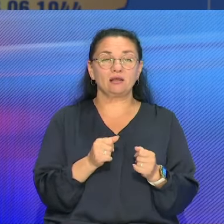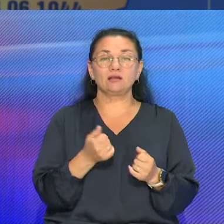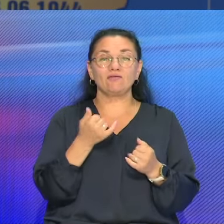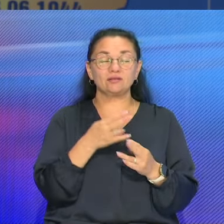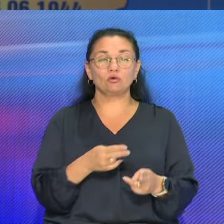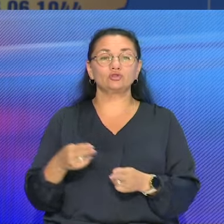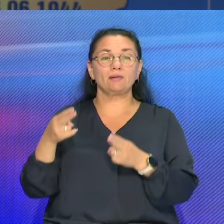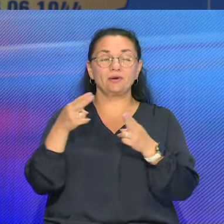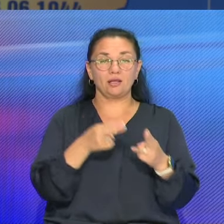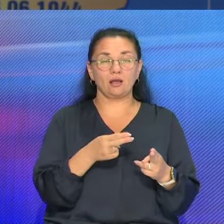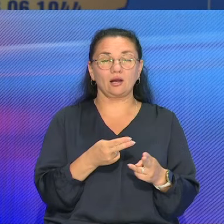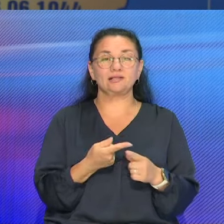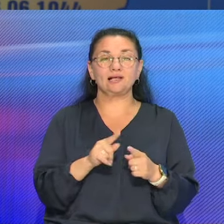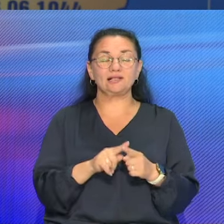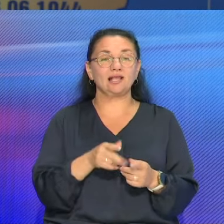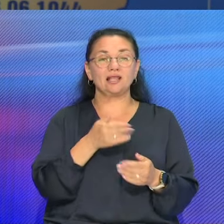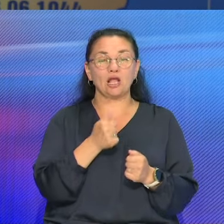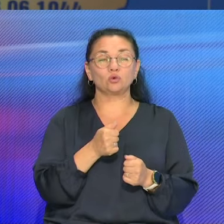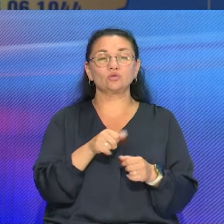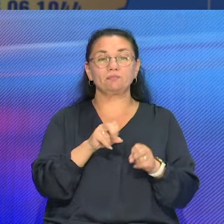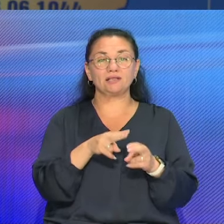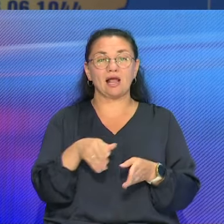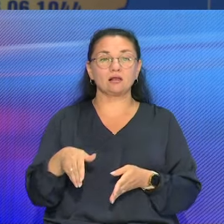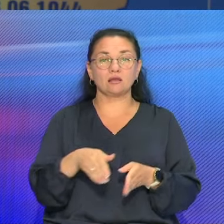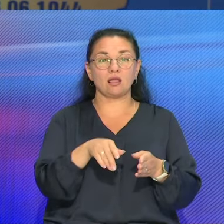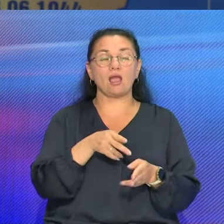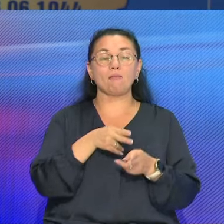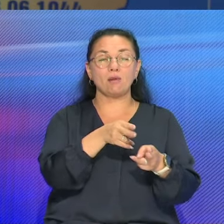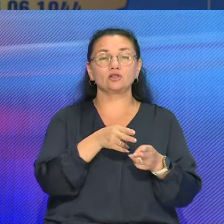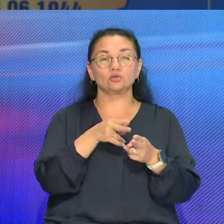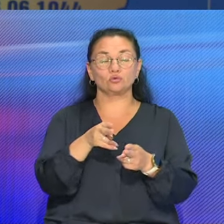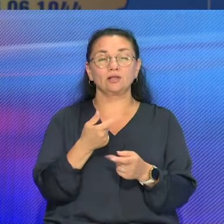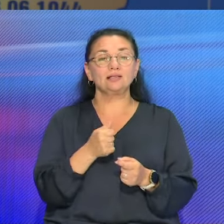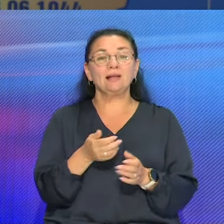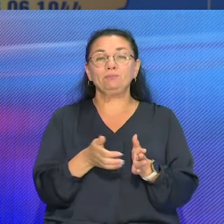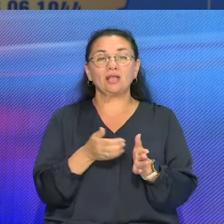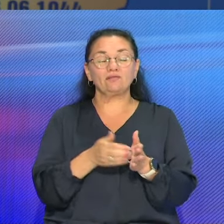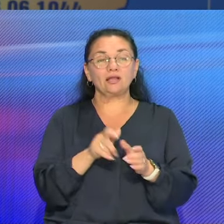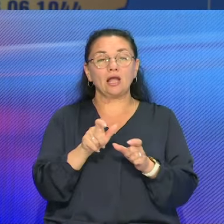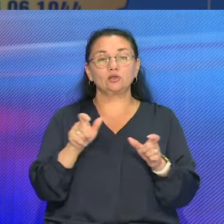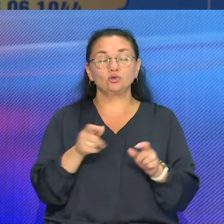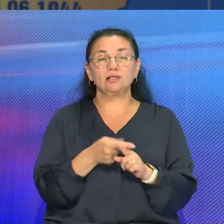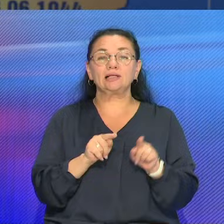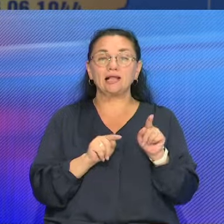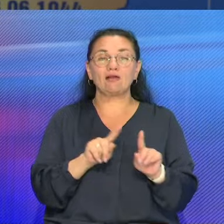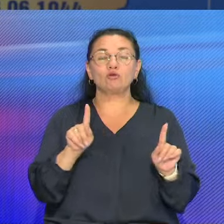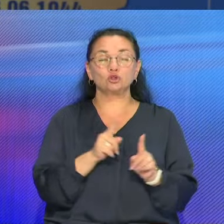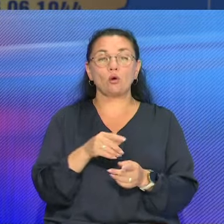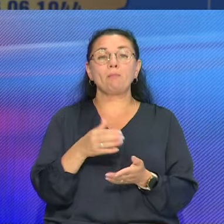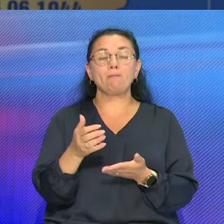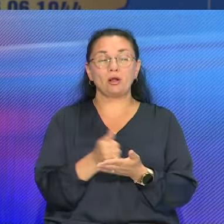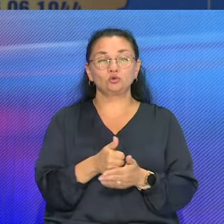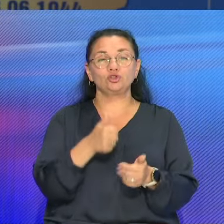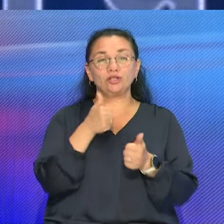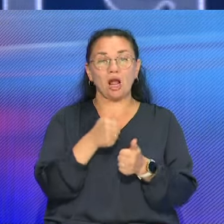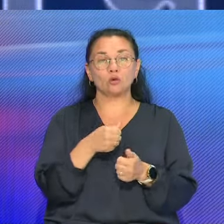низкомаржинальные маршруты автомагазинов, где недостаточное количество людей для того, чтобы получить хорошую выручку